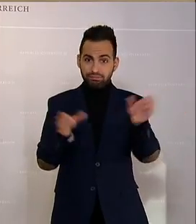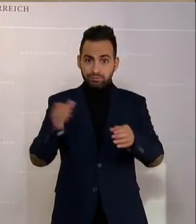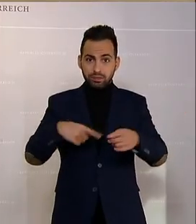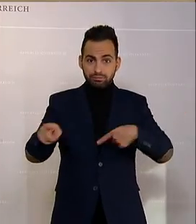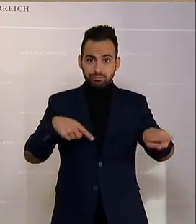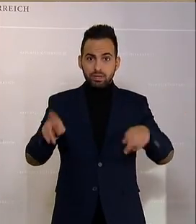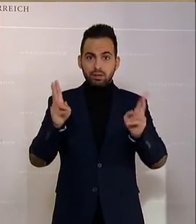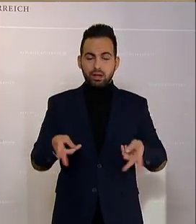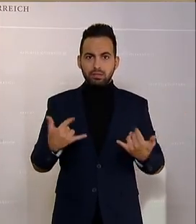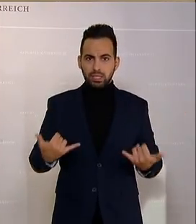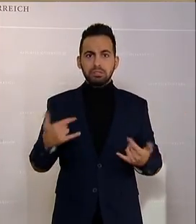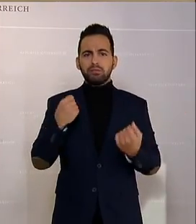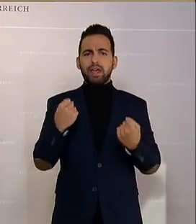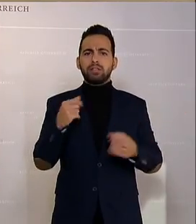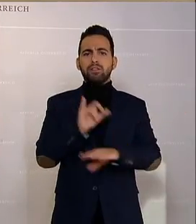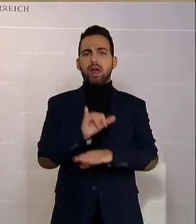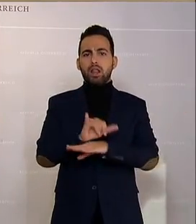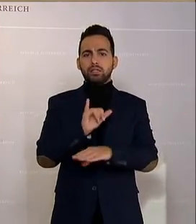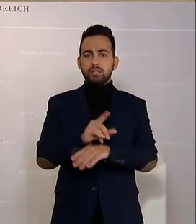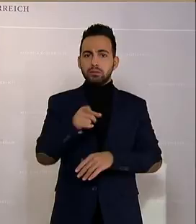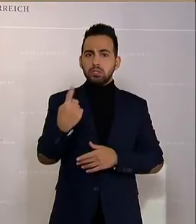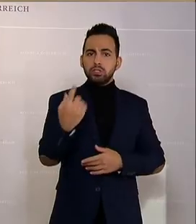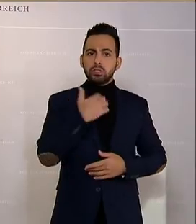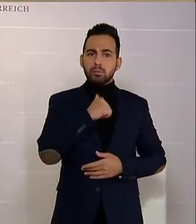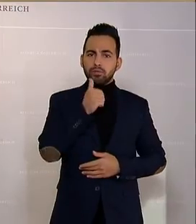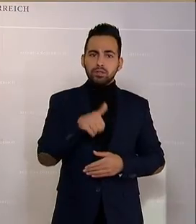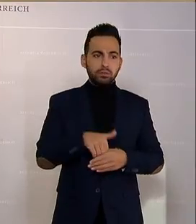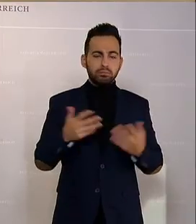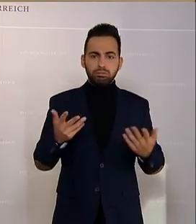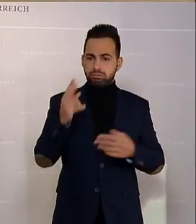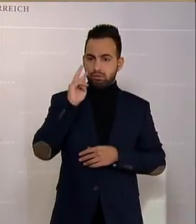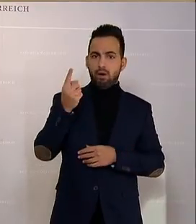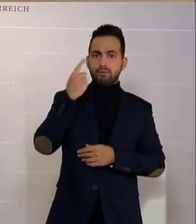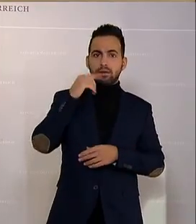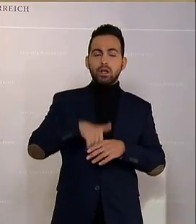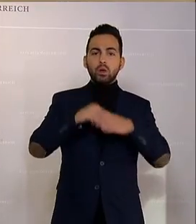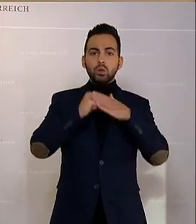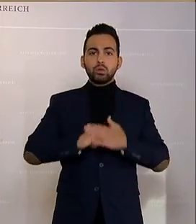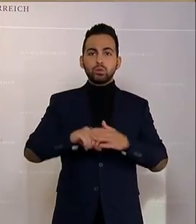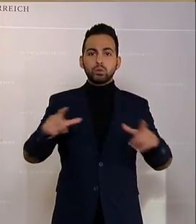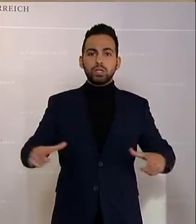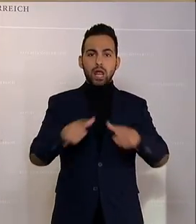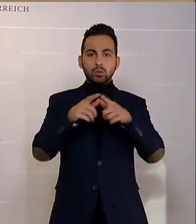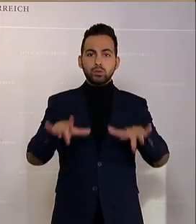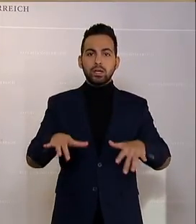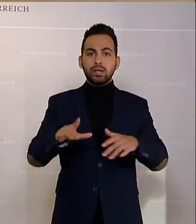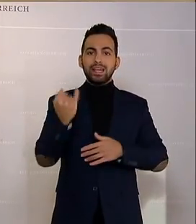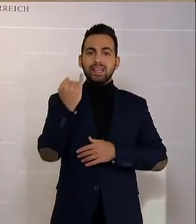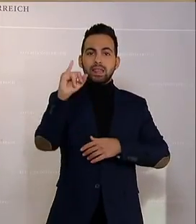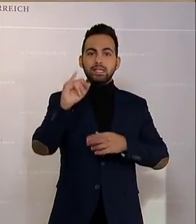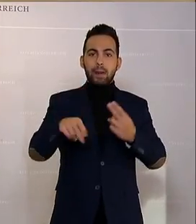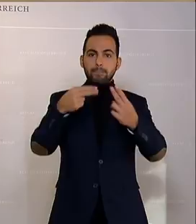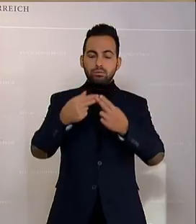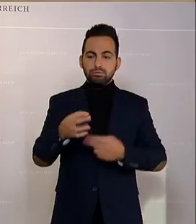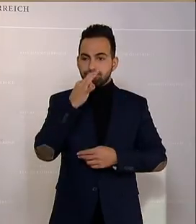wird von Ihnen, sträflich vernachlässigt. Sie sind nicht einmal in der Lage, die Unterstützungsleistungen an einen Index anzupassen.